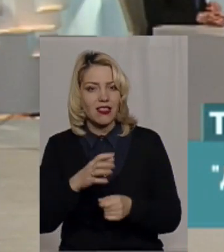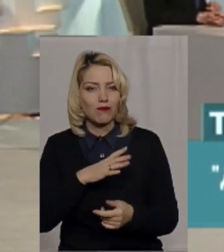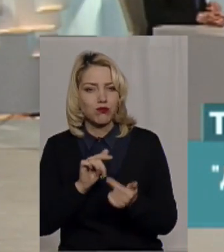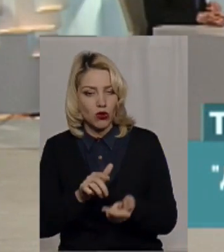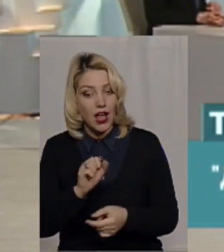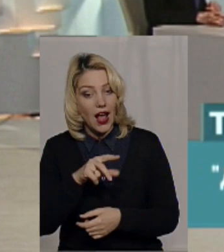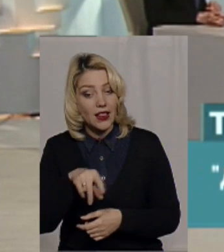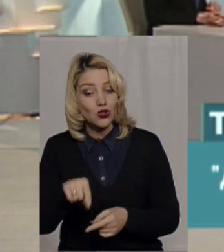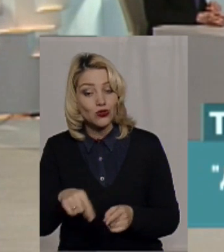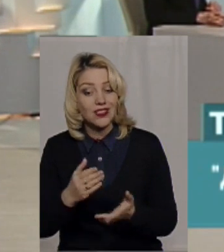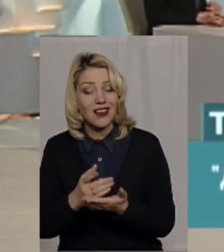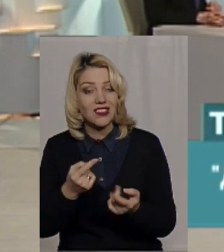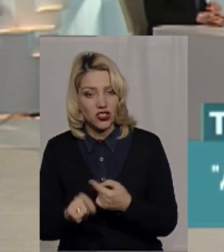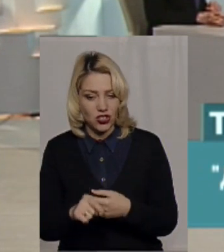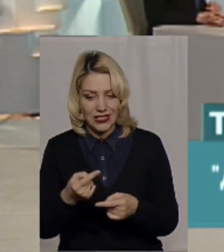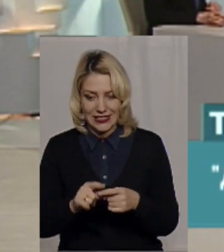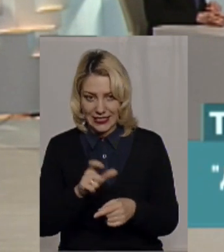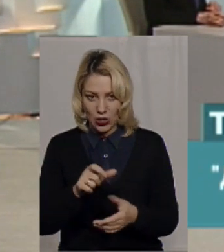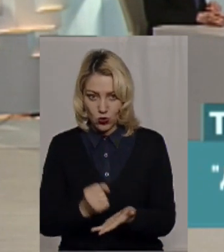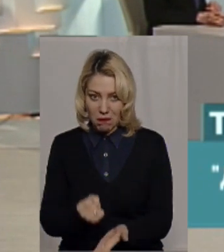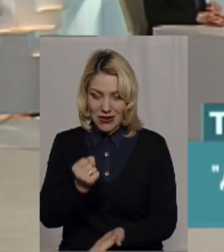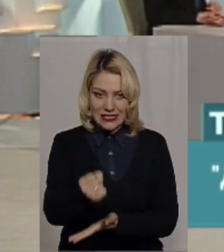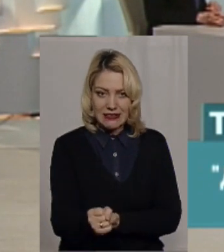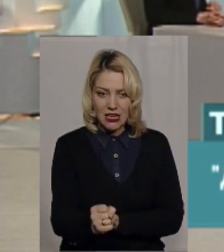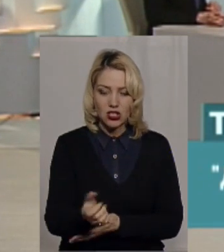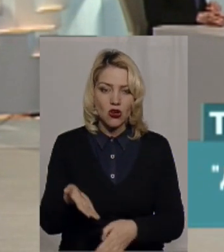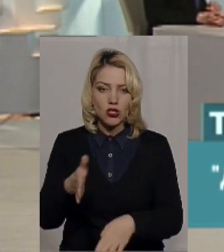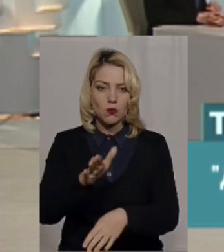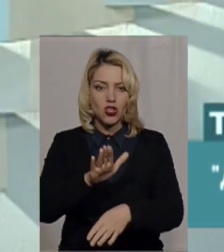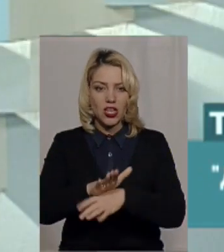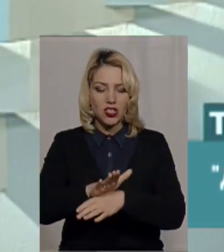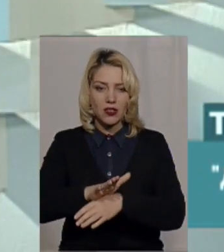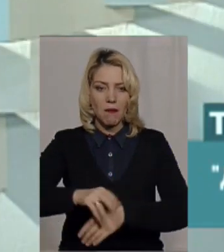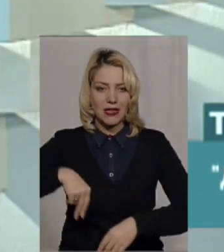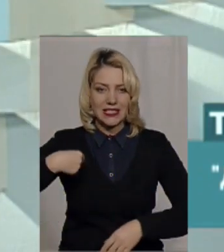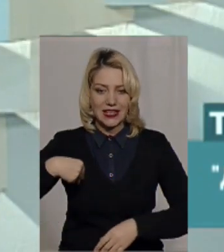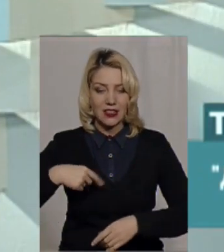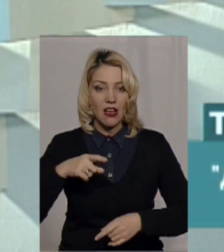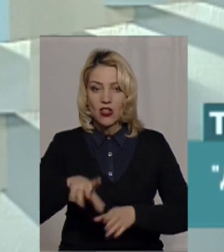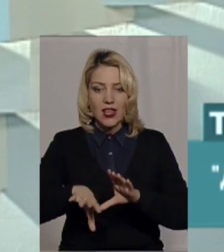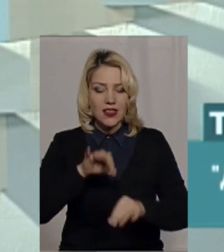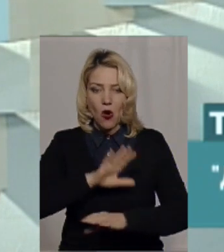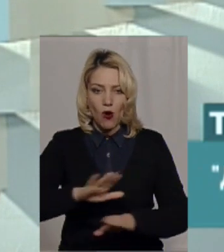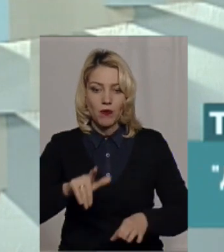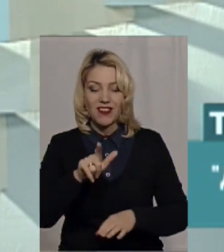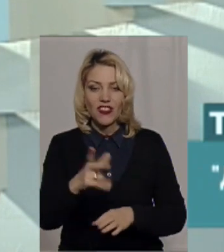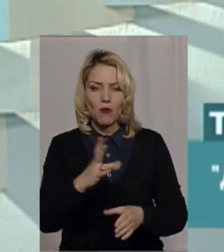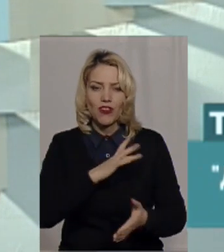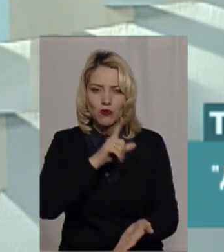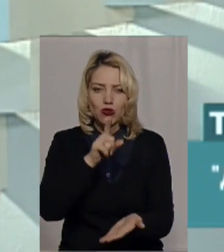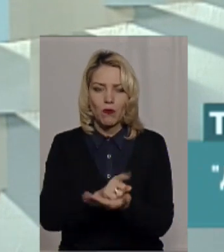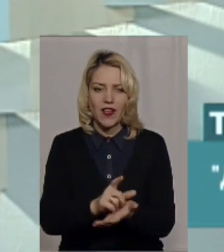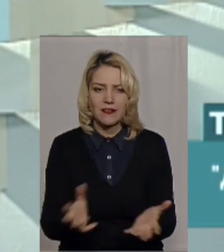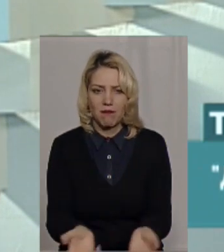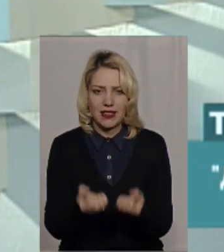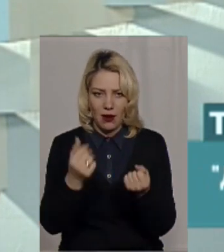тут є інше. Ці люди призначені розпорядженням президента, вони не обрані. І вони зобов'язані підтримати політику